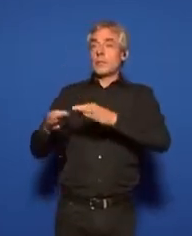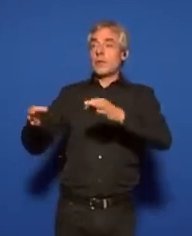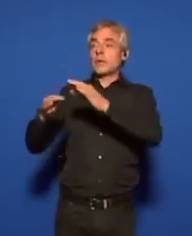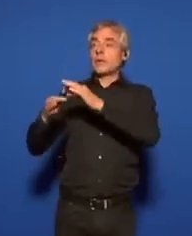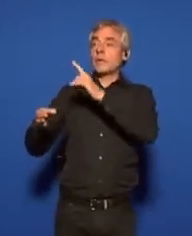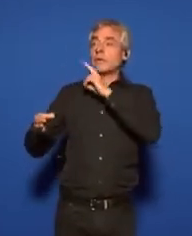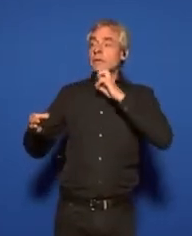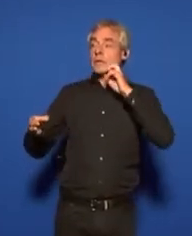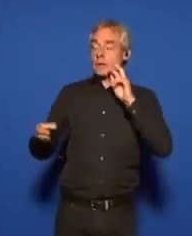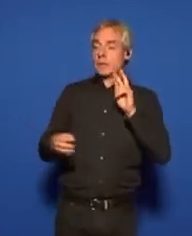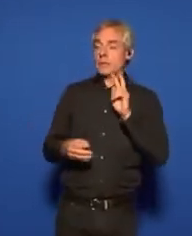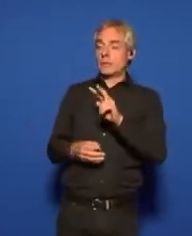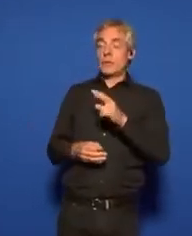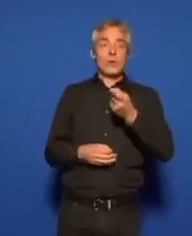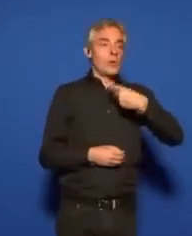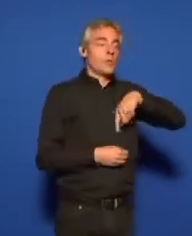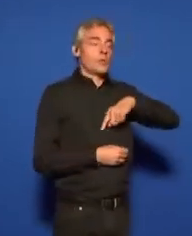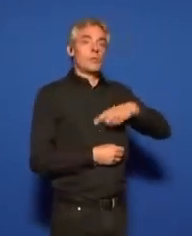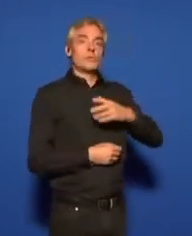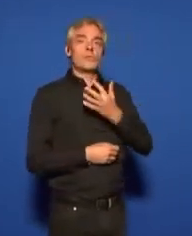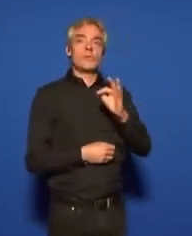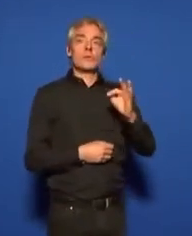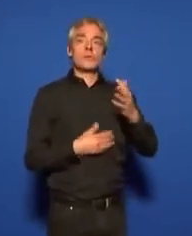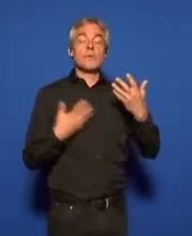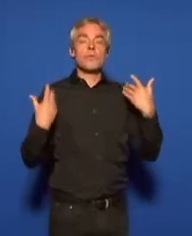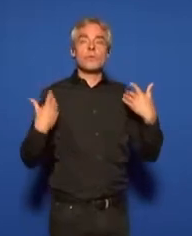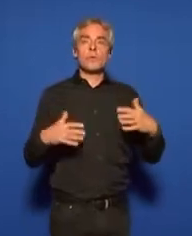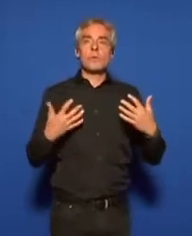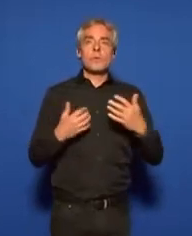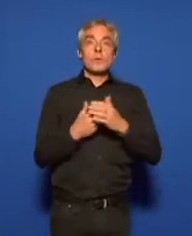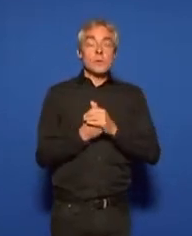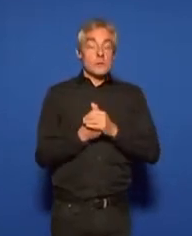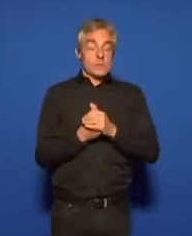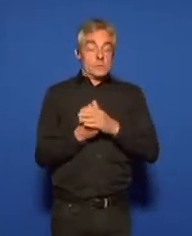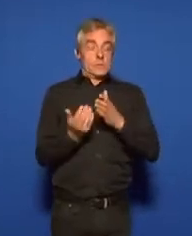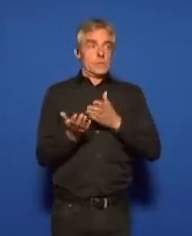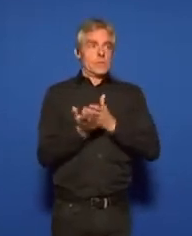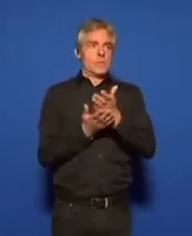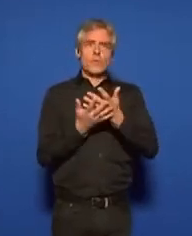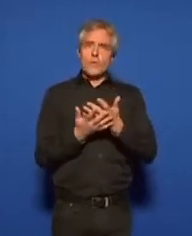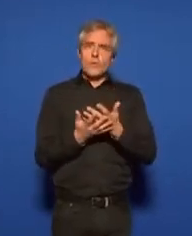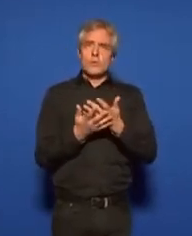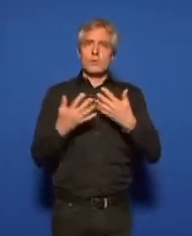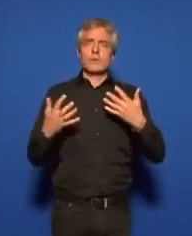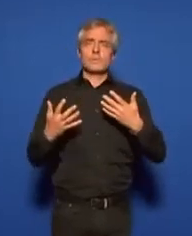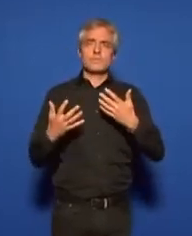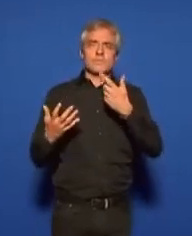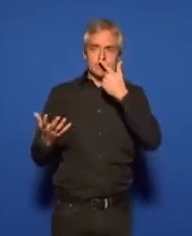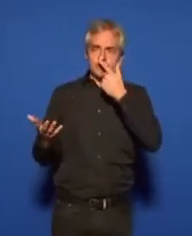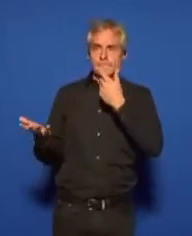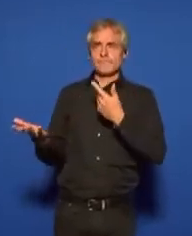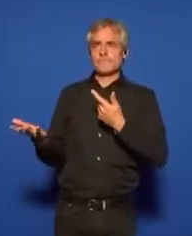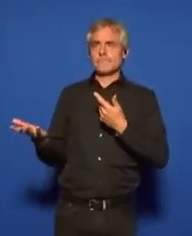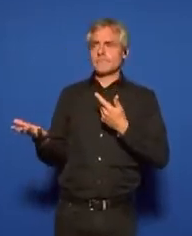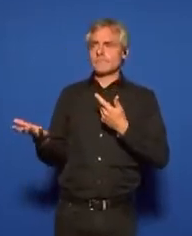naturellement, pour nous, a la signification première du